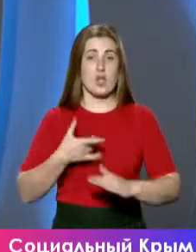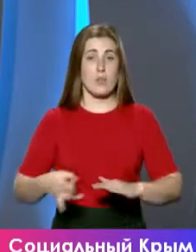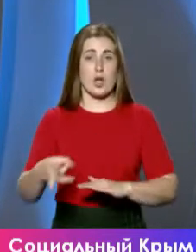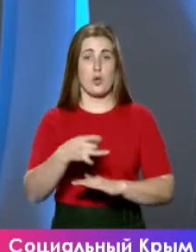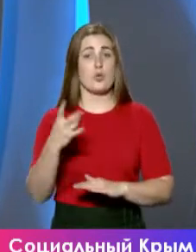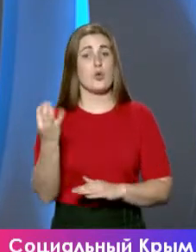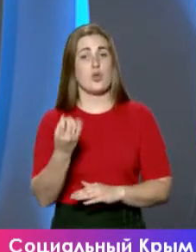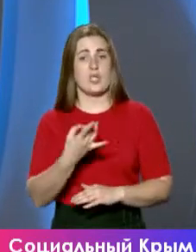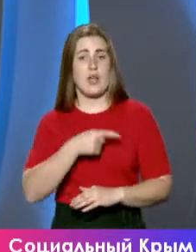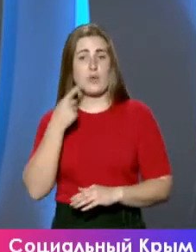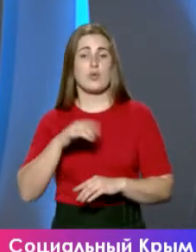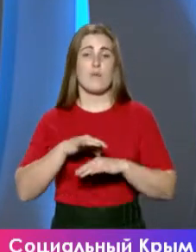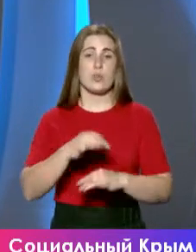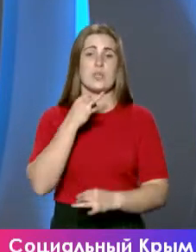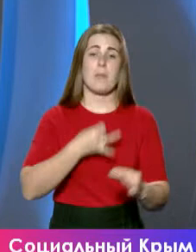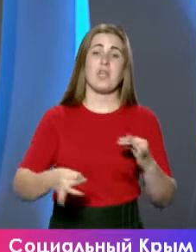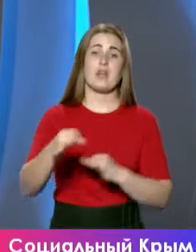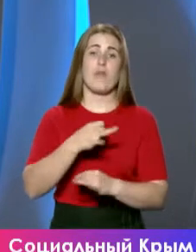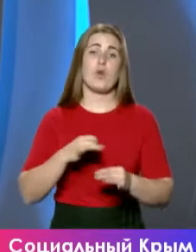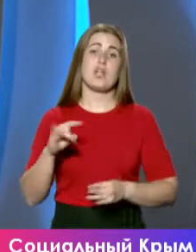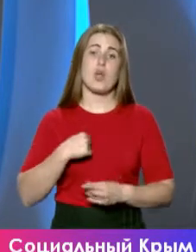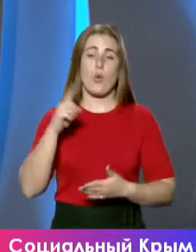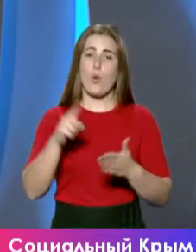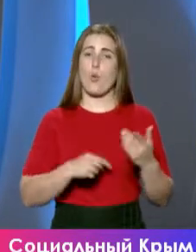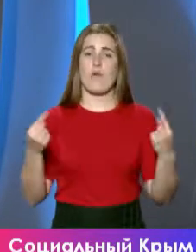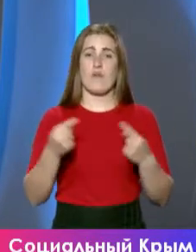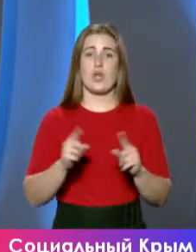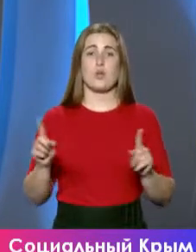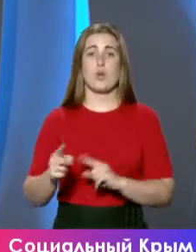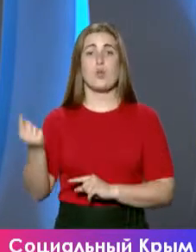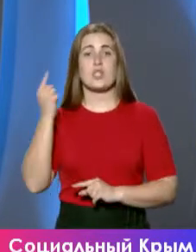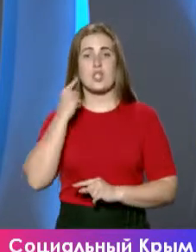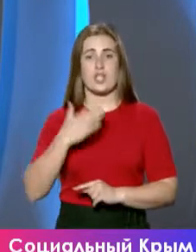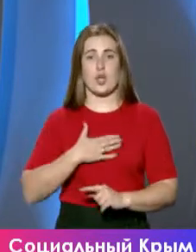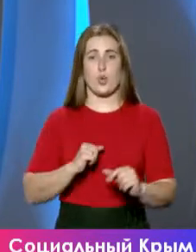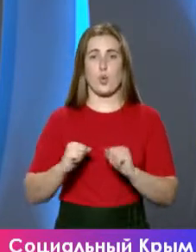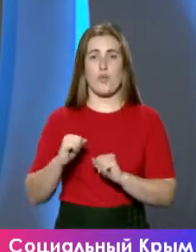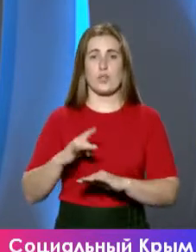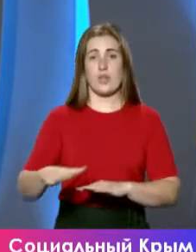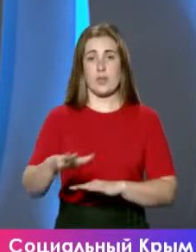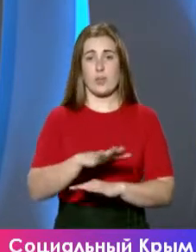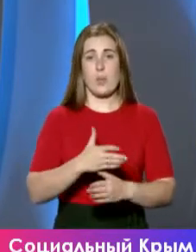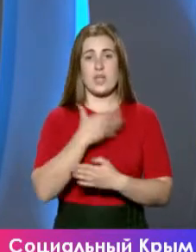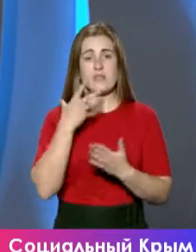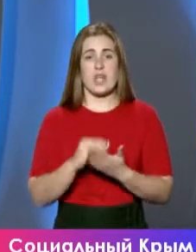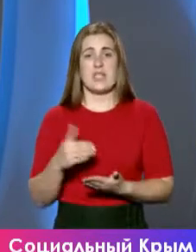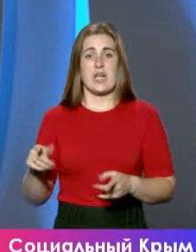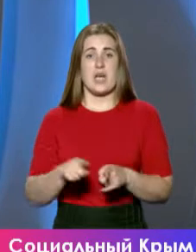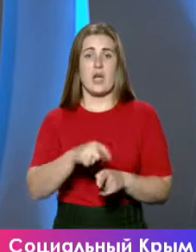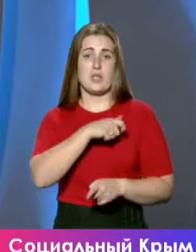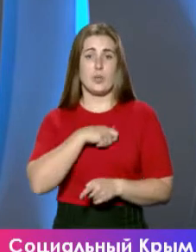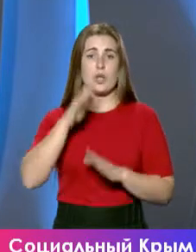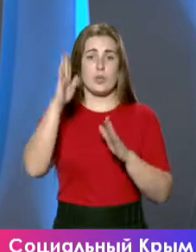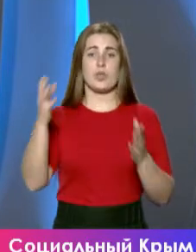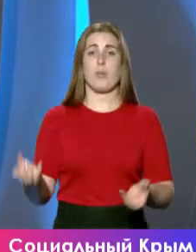еще раз говорю, что ведутся переговоры. И я уверен, что услышит наше руководство республики. Мы, со своей стороны, как депутаты, будем